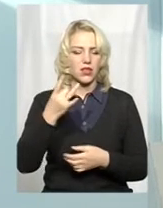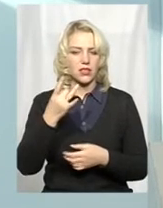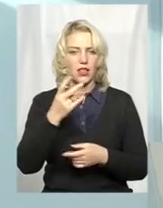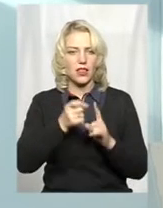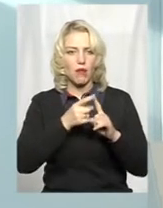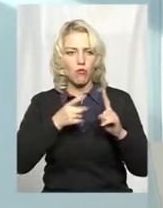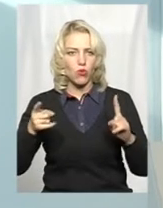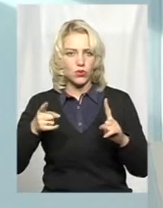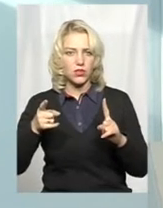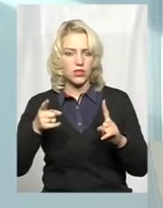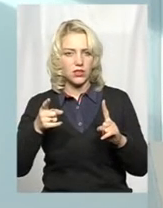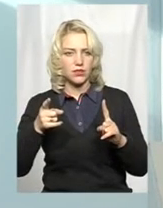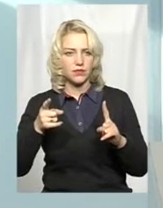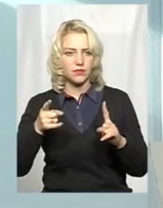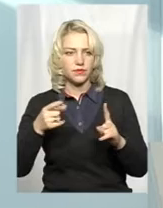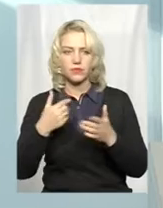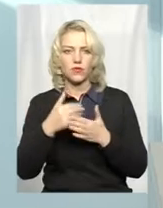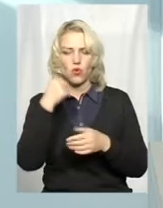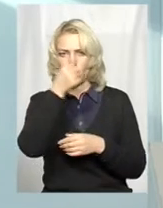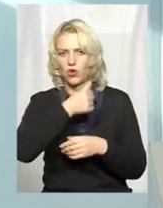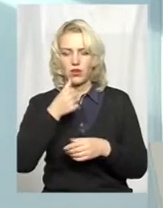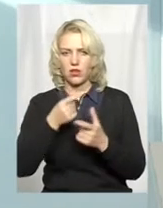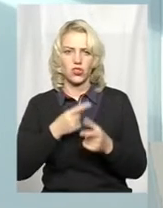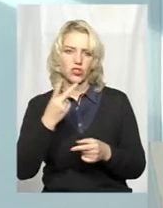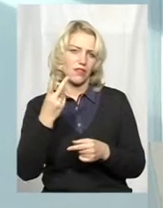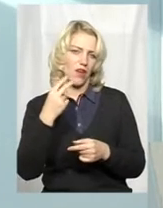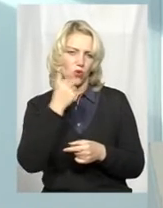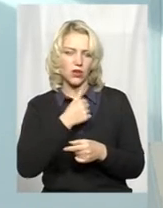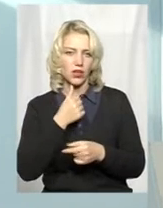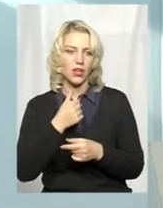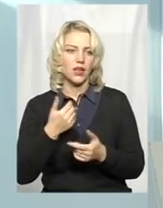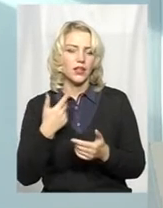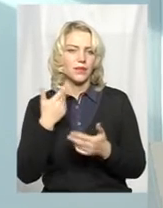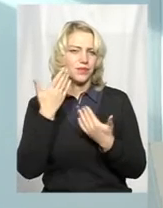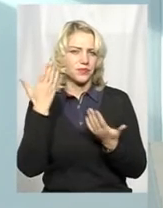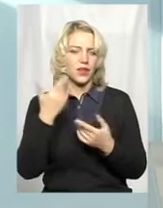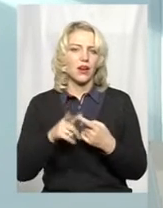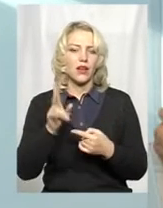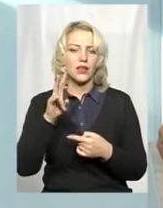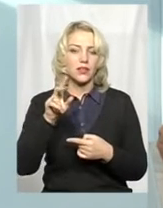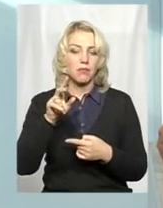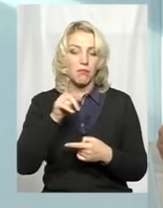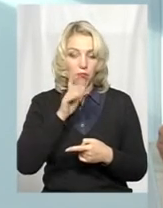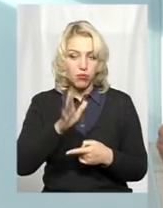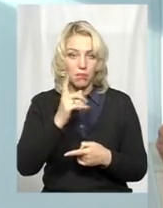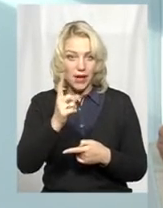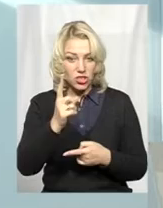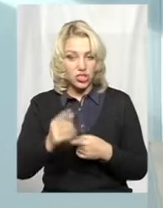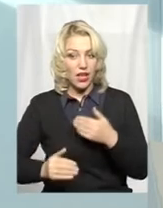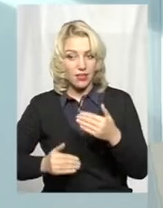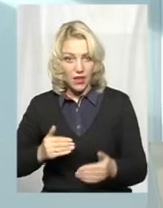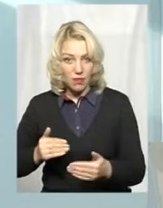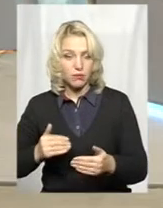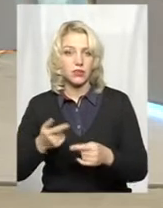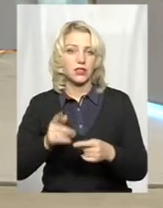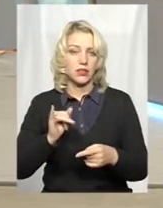три чи на протязі, я не знаю, року, по-моєму, чи двох років. Тобто, пройде перший етап, ми проведемо